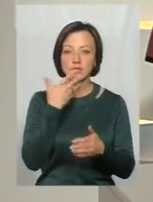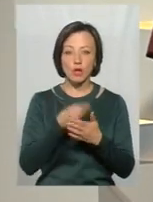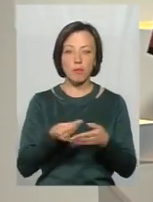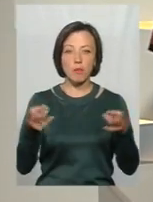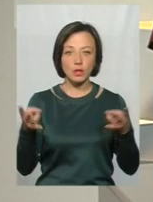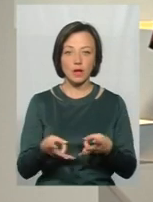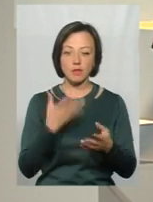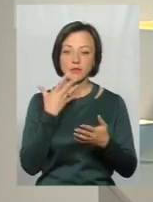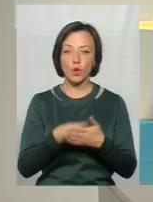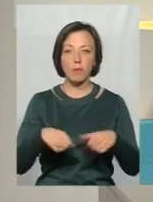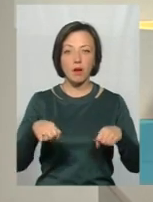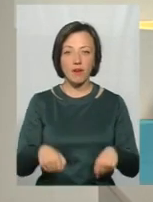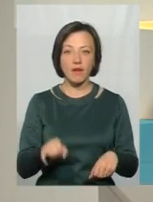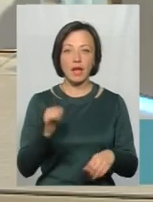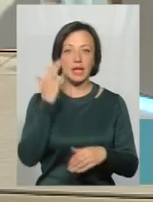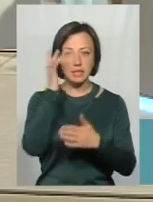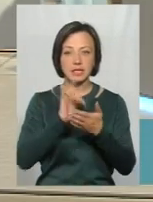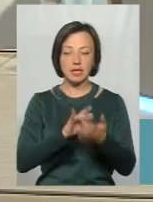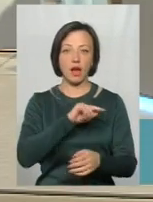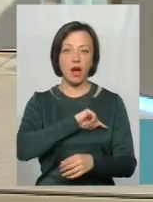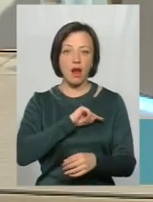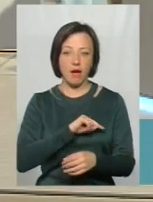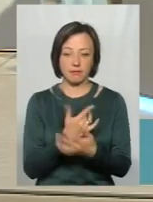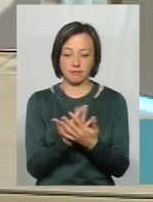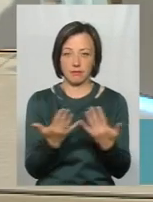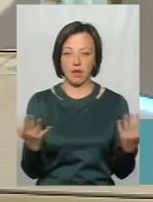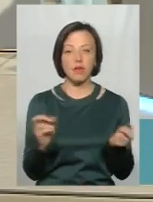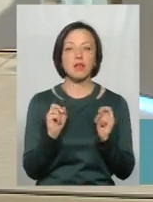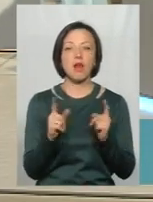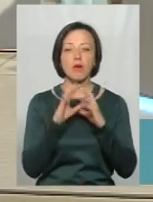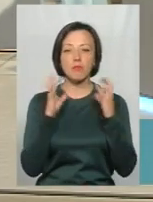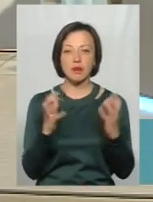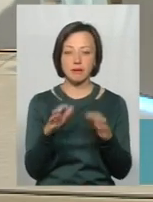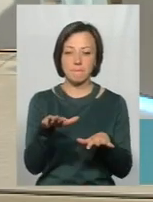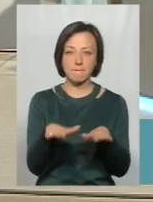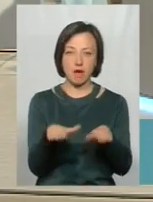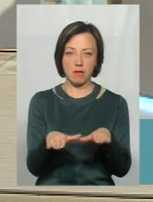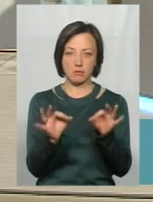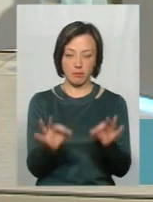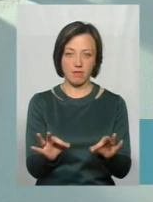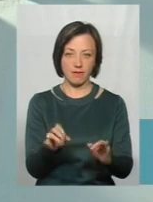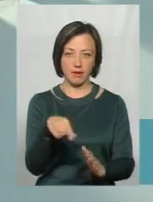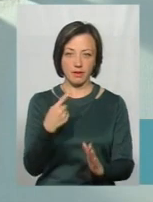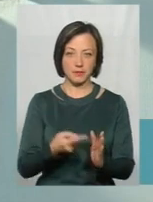права і цілі, і характери, зрештою. От як вберегти баланс правильний?